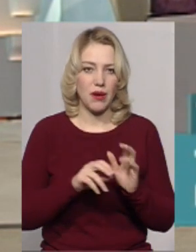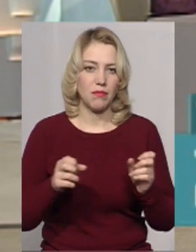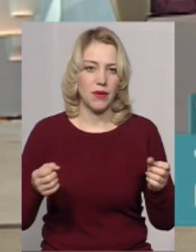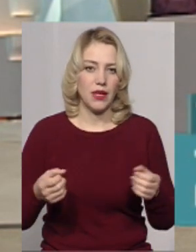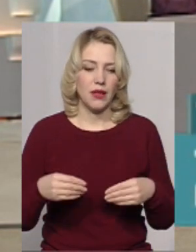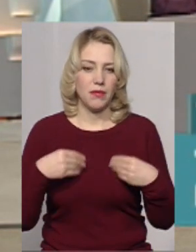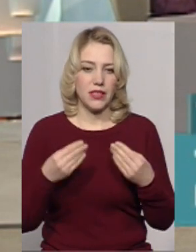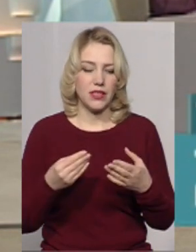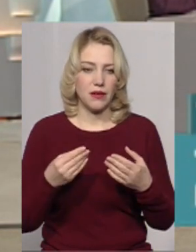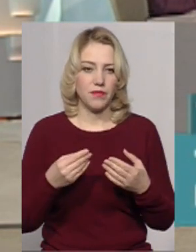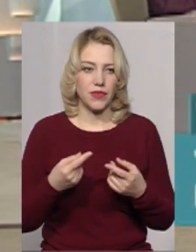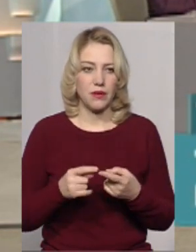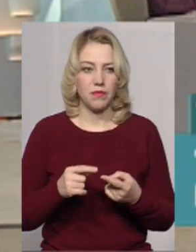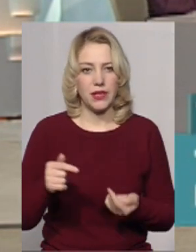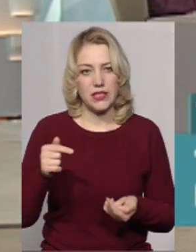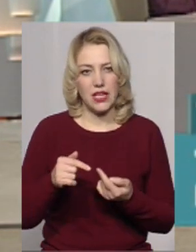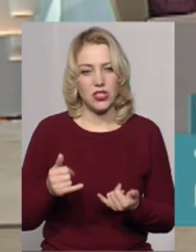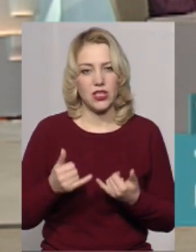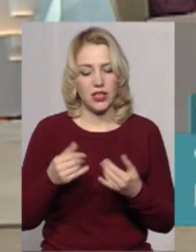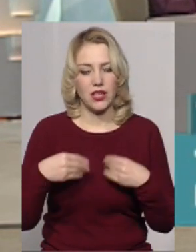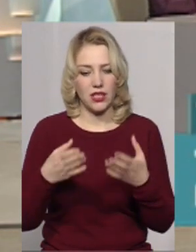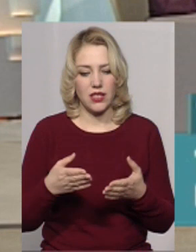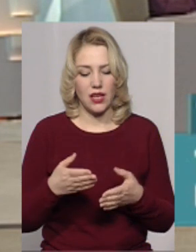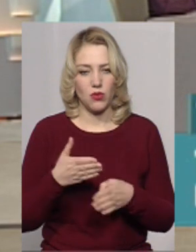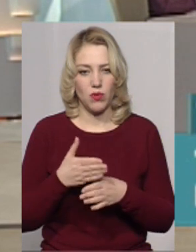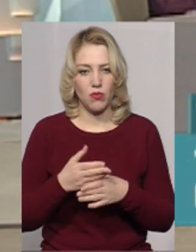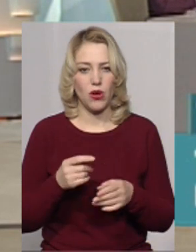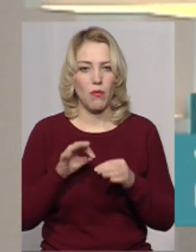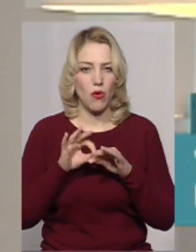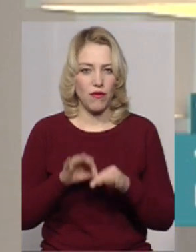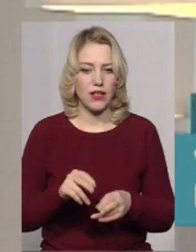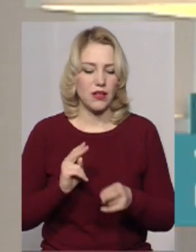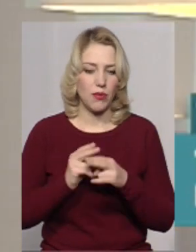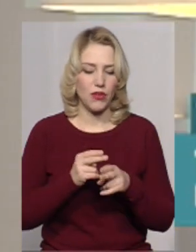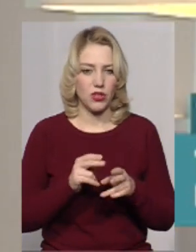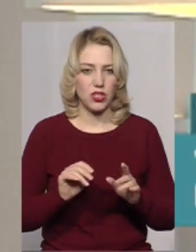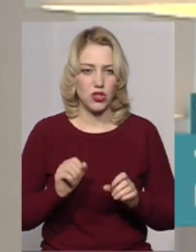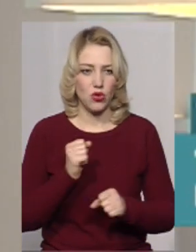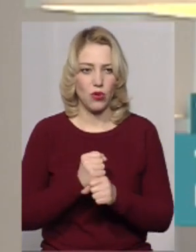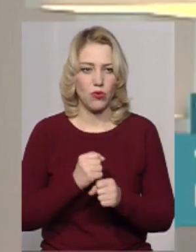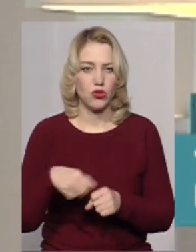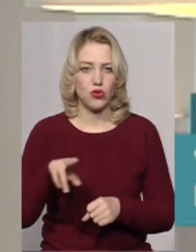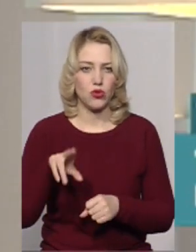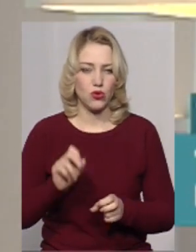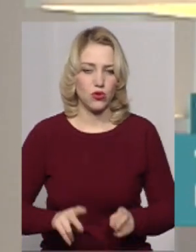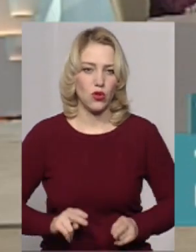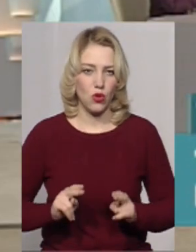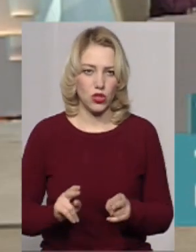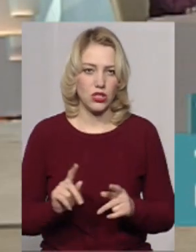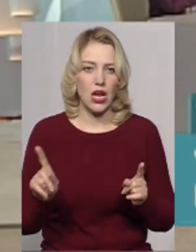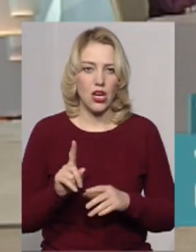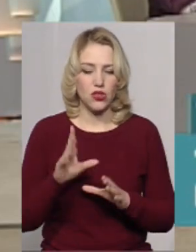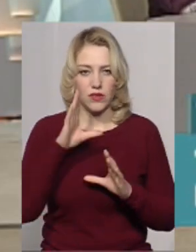для надання дієвої допомоги при проведенні профілактичної роботи щодо попередження злочинів. Пане Віталію, а що вдається